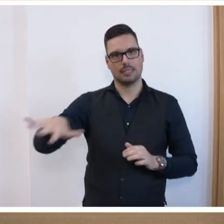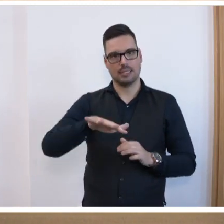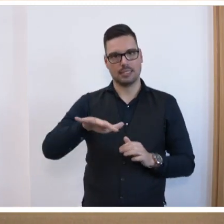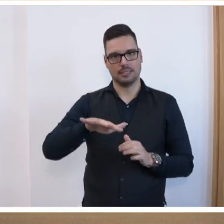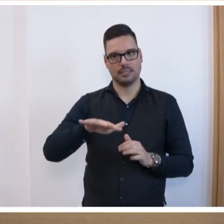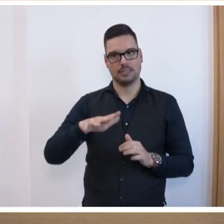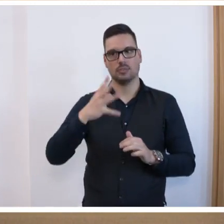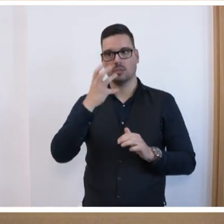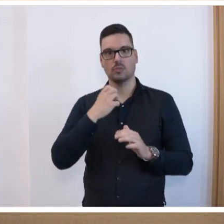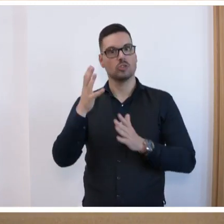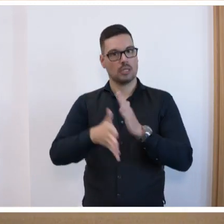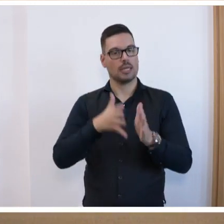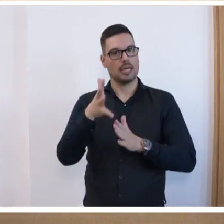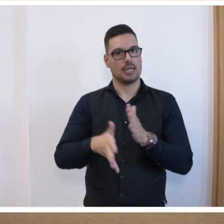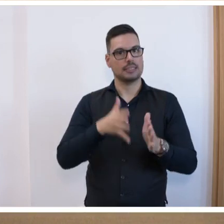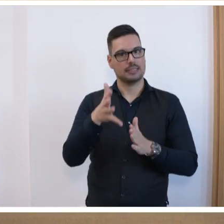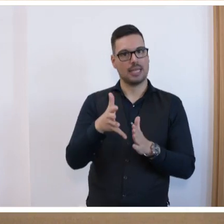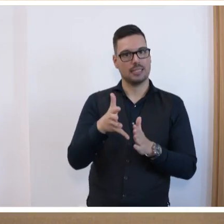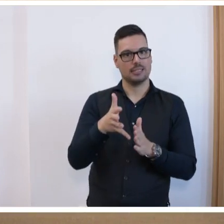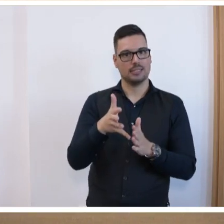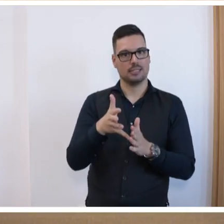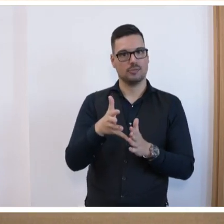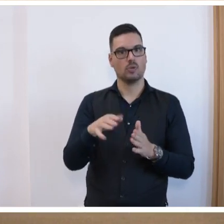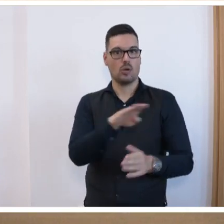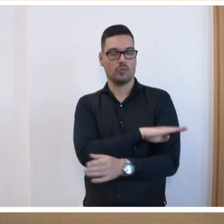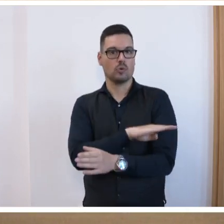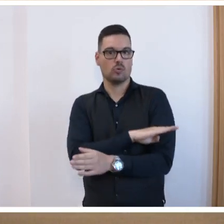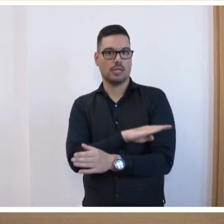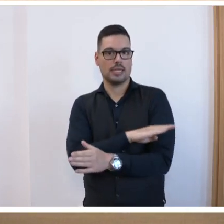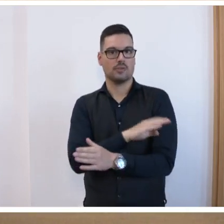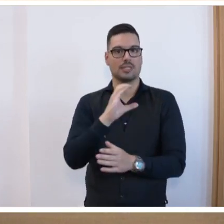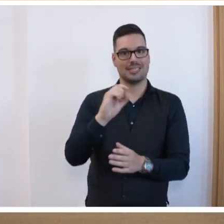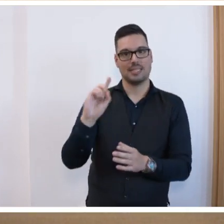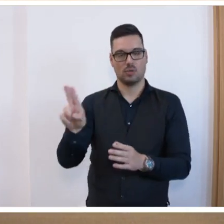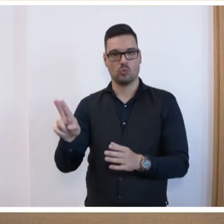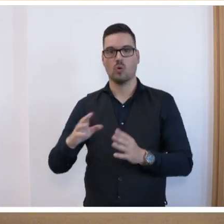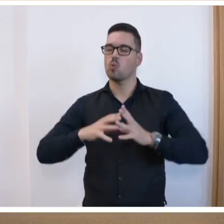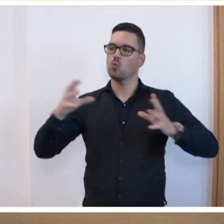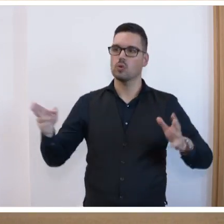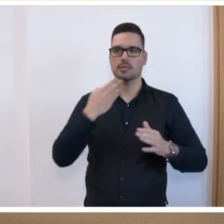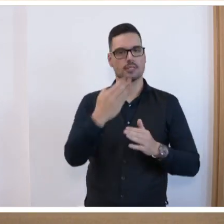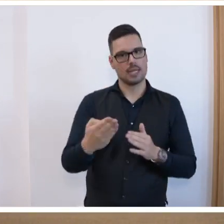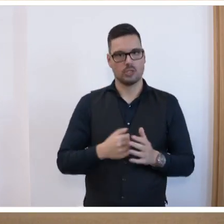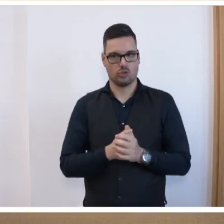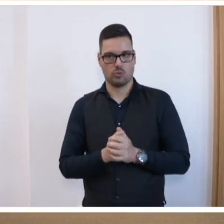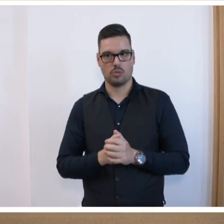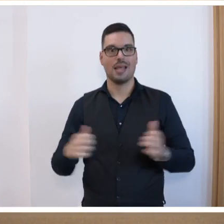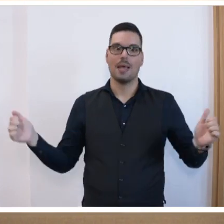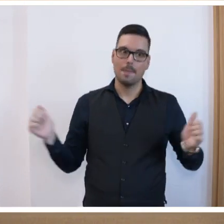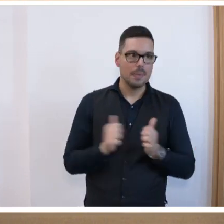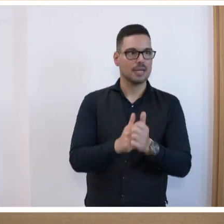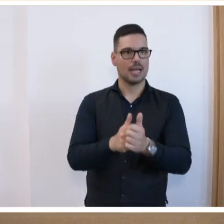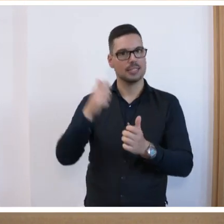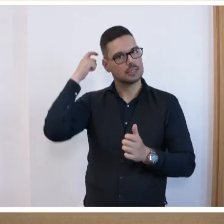ich für unsere Fraktion und ich denke, ich spreche dort auch für die Kollegen der CDU-Fraktion ein großes Dankeschön aussprechen, hat er uns begleitet